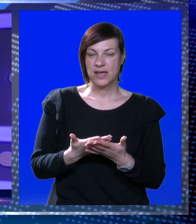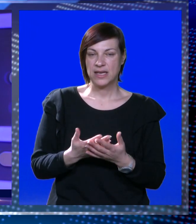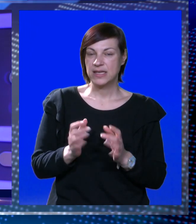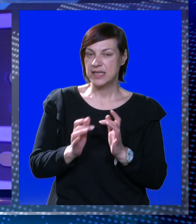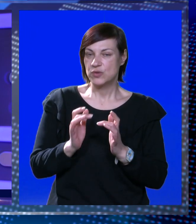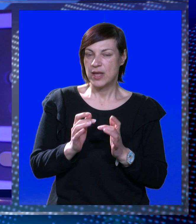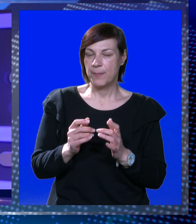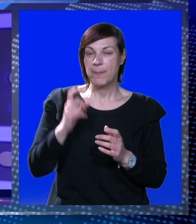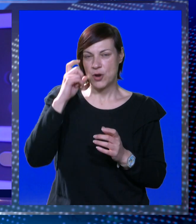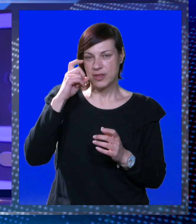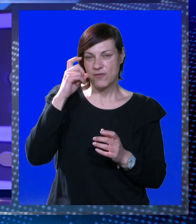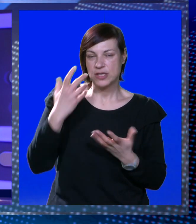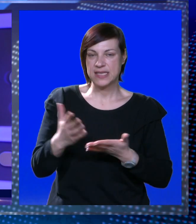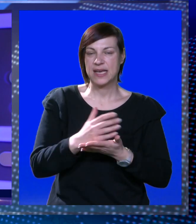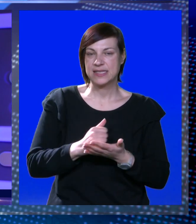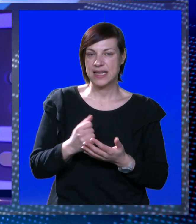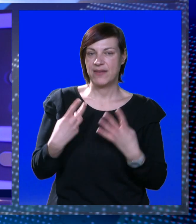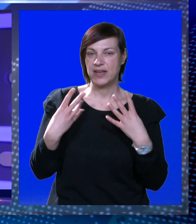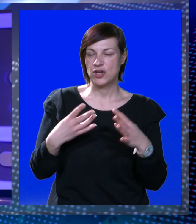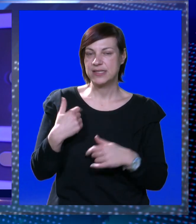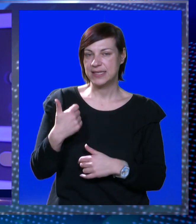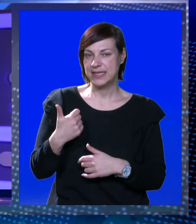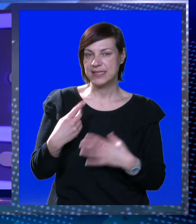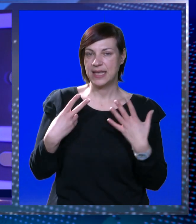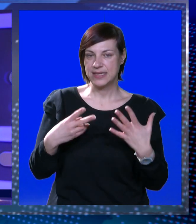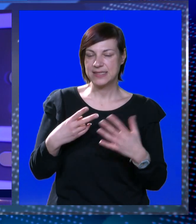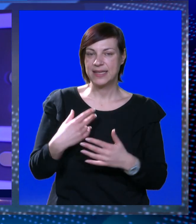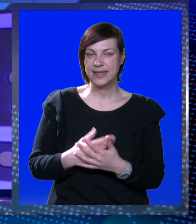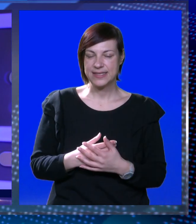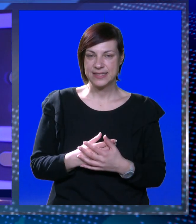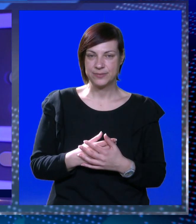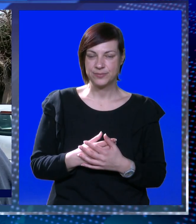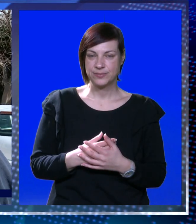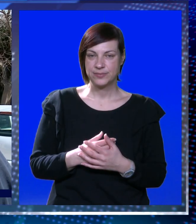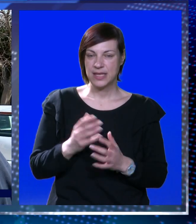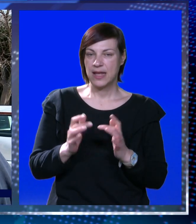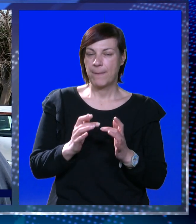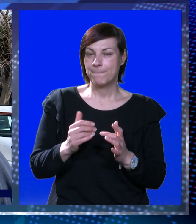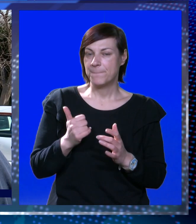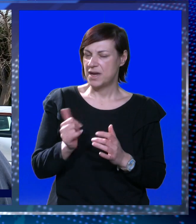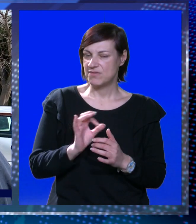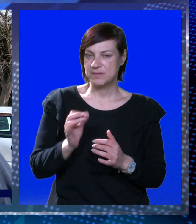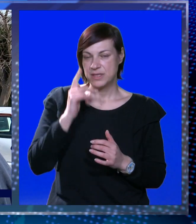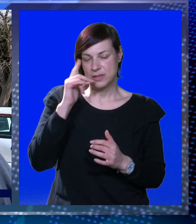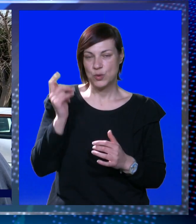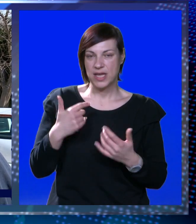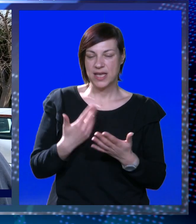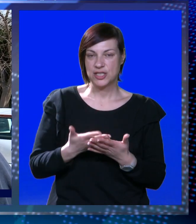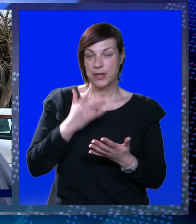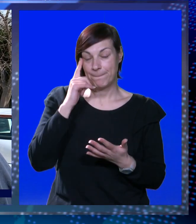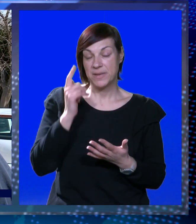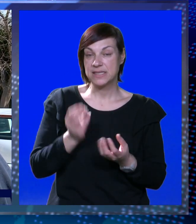gdje su u derbiju protiv Osijeka slavili 81-70. Derbij u pravom smislu riječi